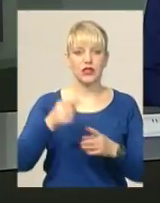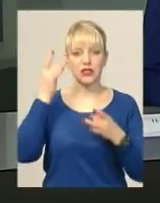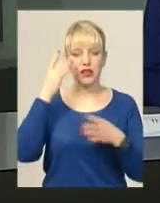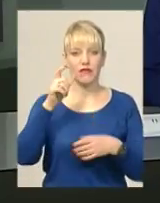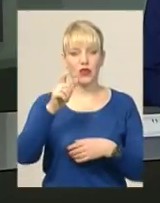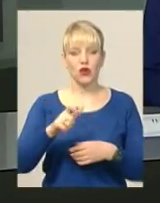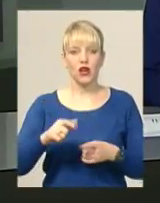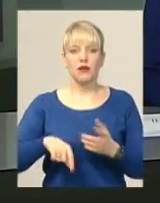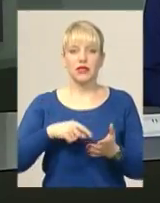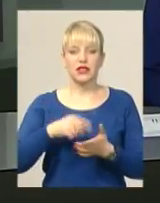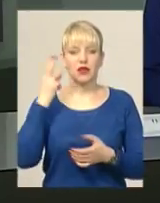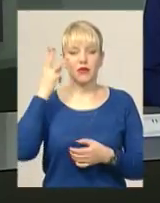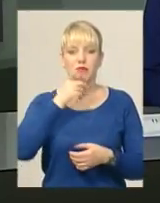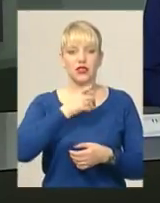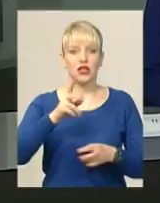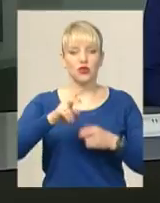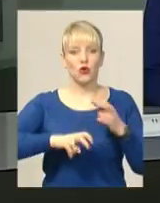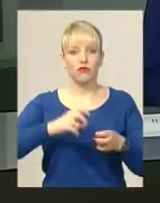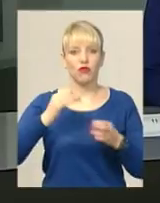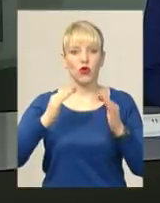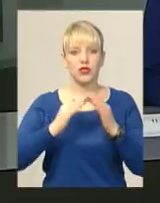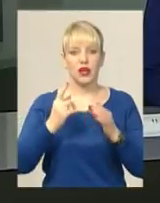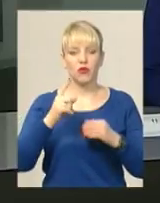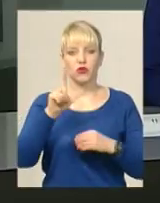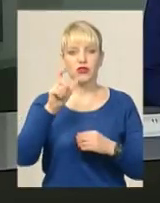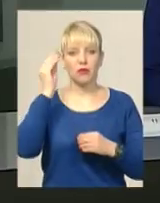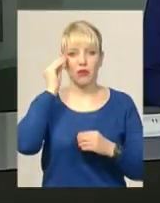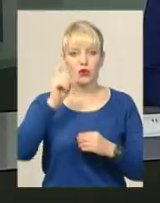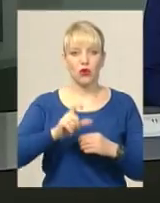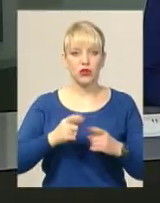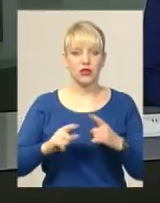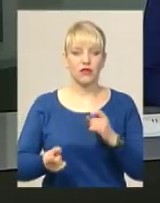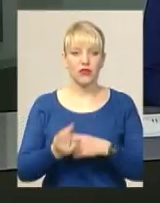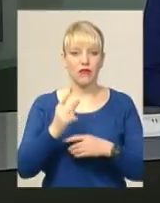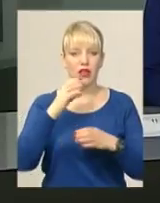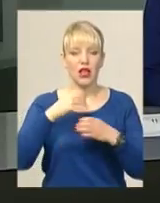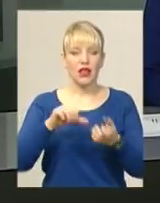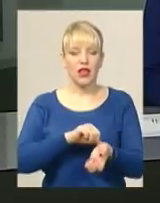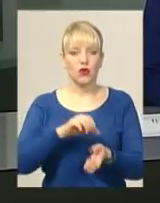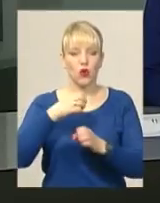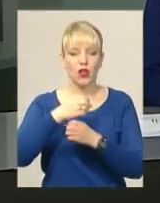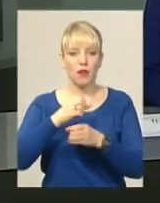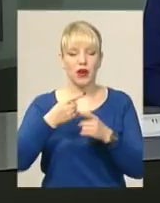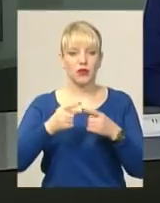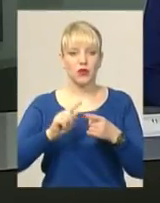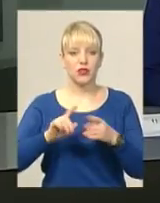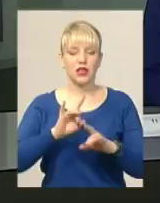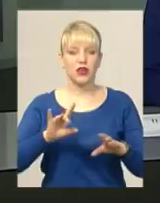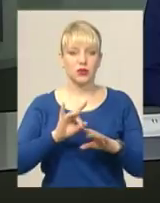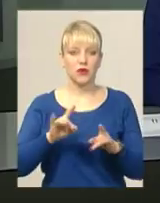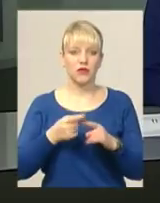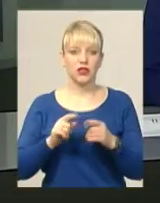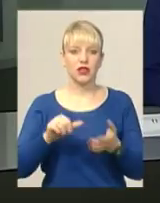мешканця Хмельницького. Під час обшуку в оселі одного із підозрюваних виявлено нарколабораторію. Про це нині на брифінгу заявили